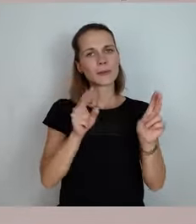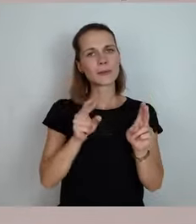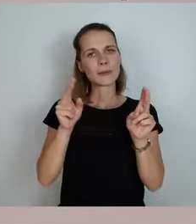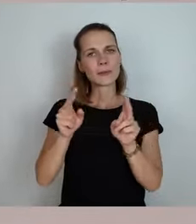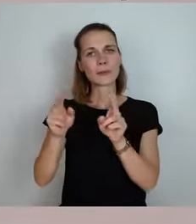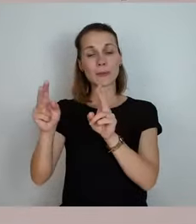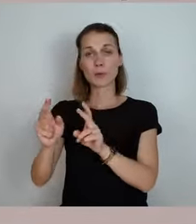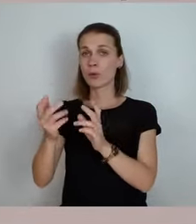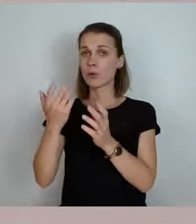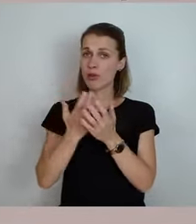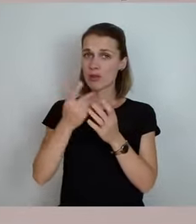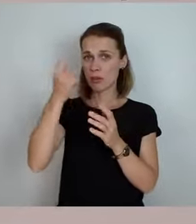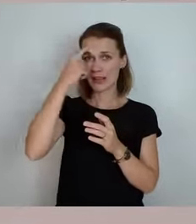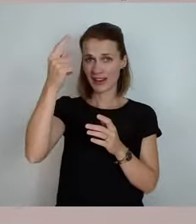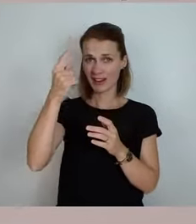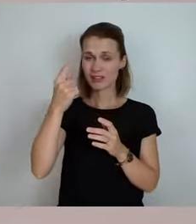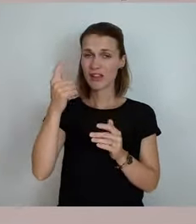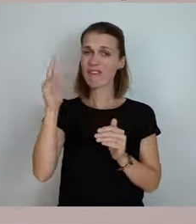Länder.